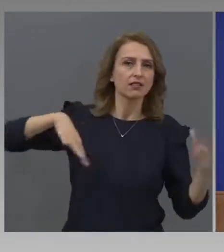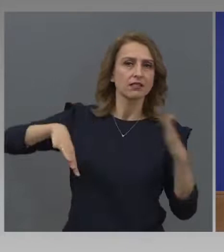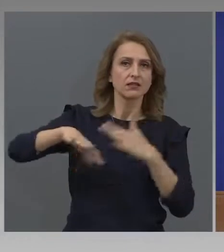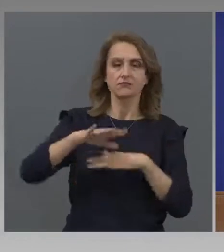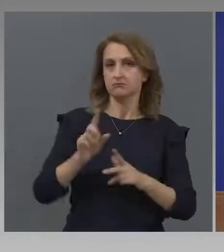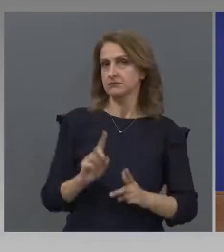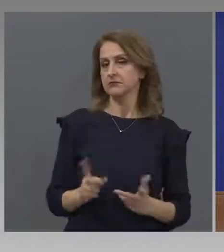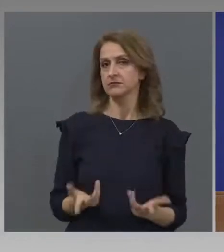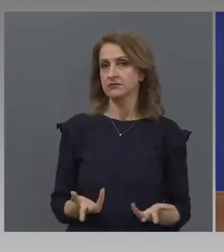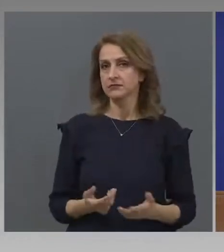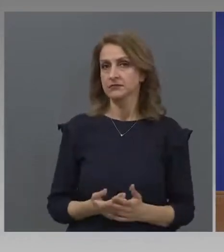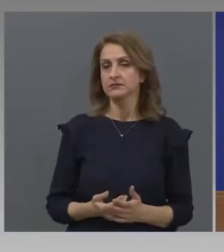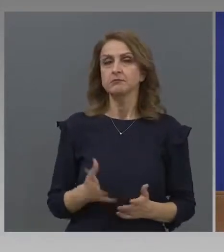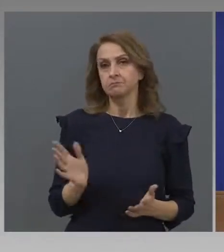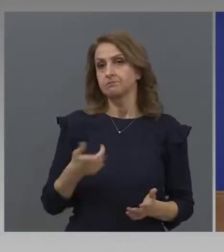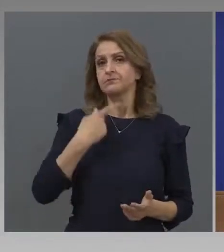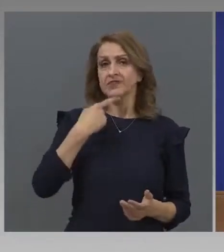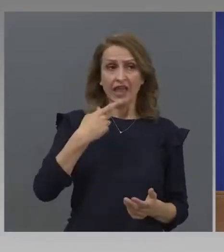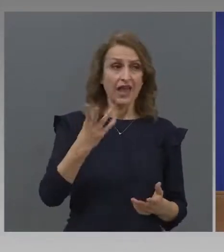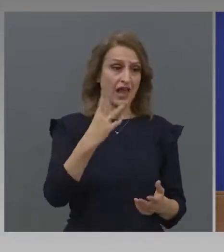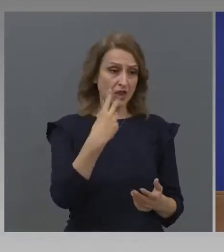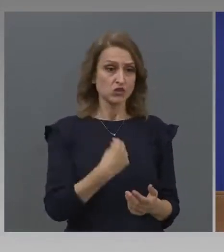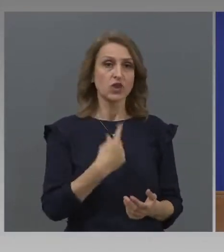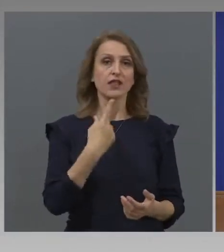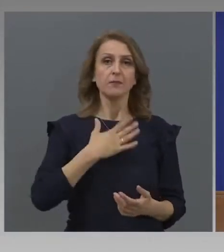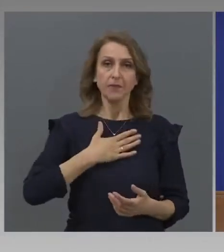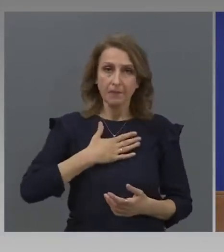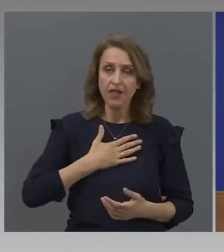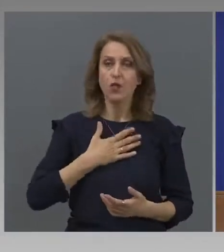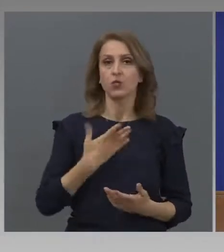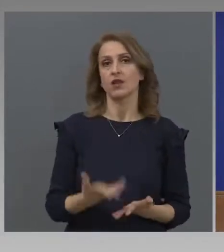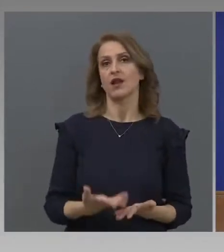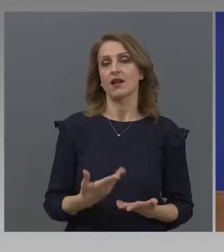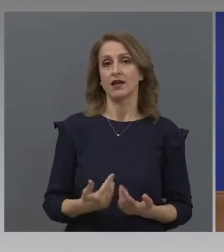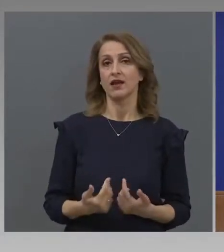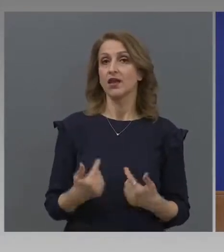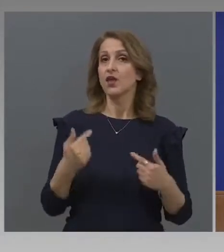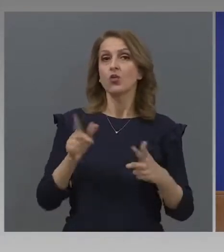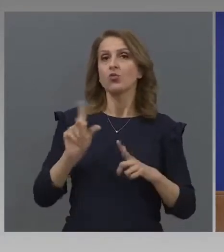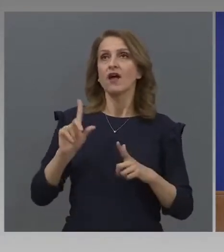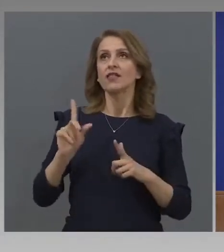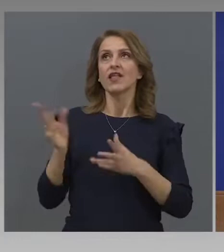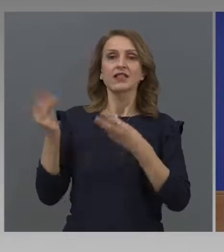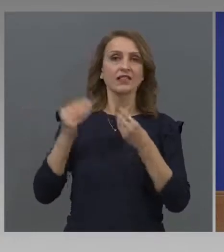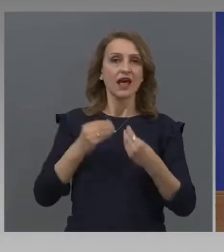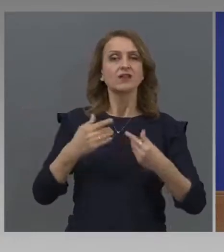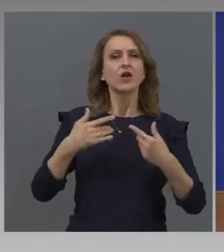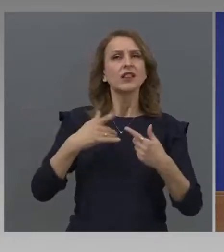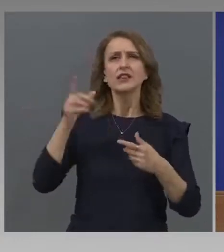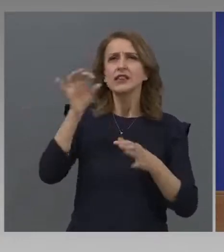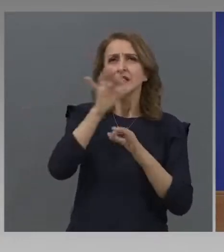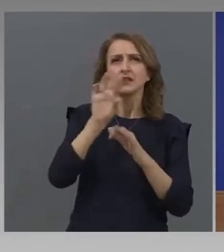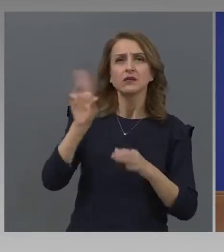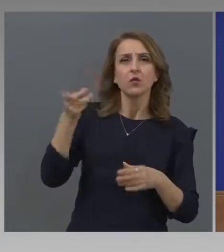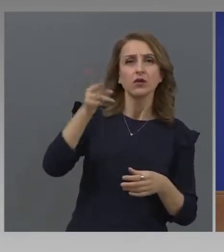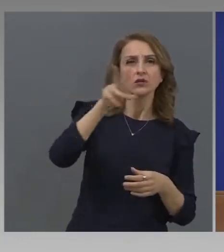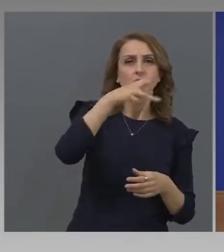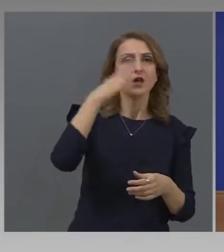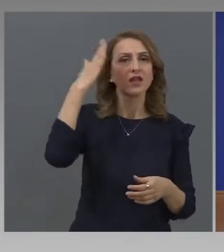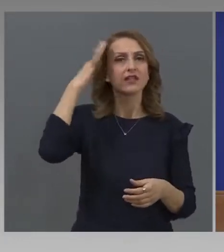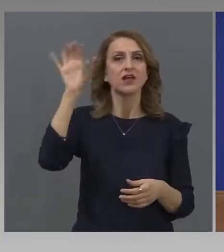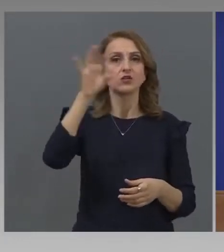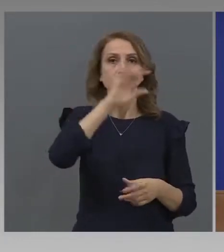И кажете едно благодаря, защото то не е даденост и в никоя друга държава го няма.